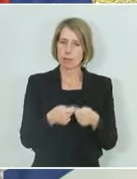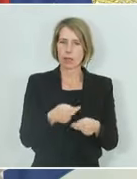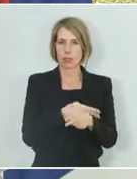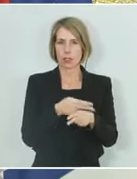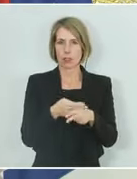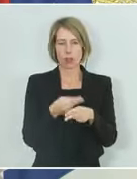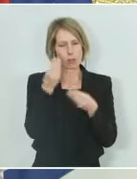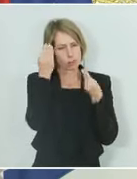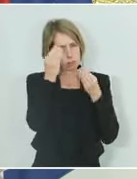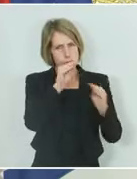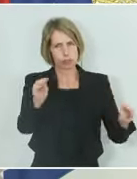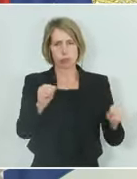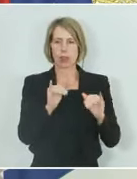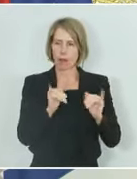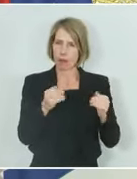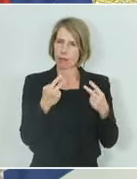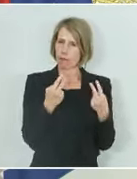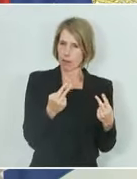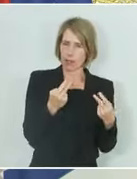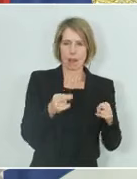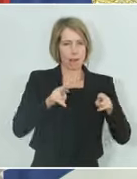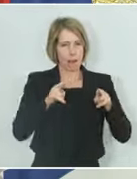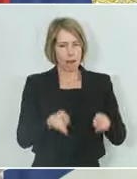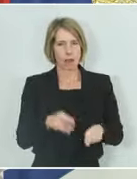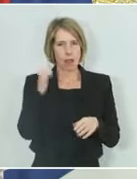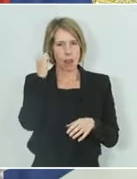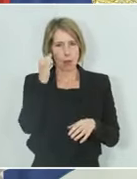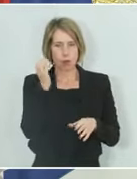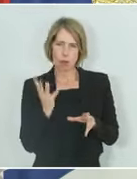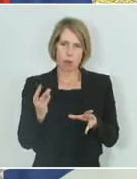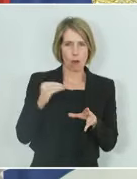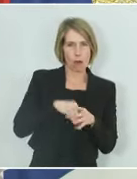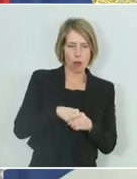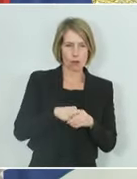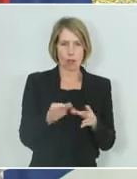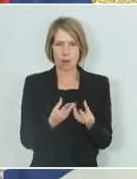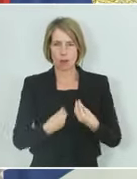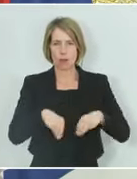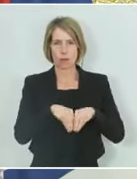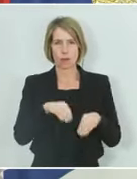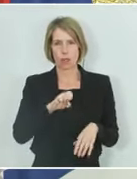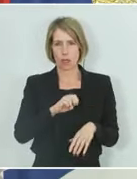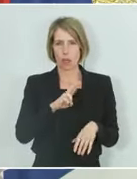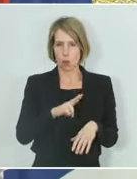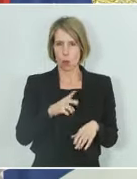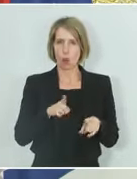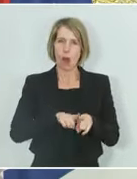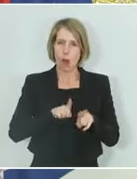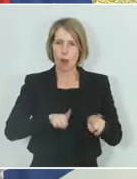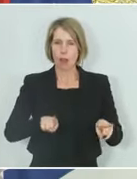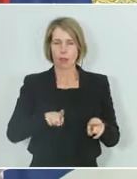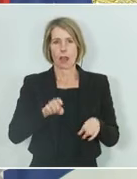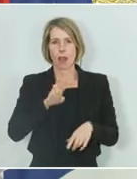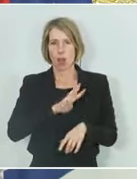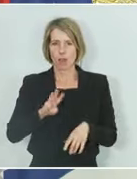dass es richtig und wichtig ist, den Kosovo in die Familie der Europäischen Union, genauso wie alle anderen Westbalkanstaaten,